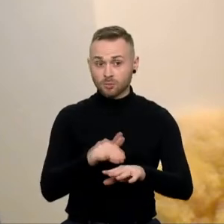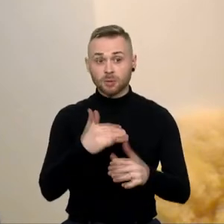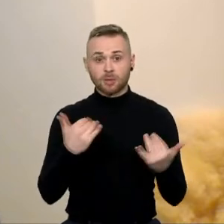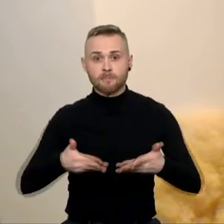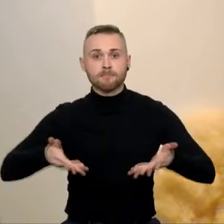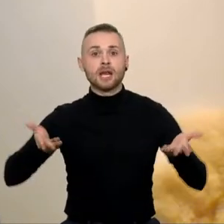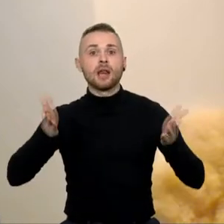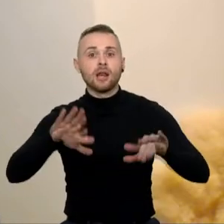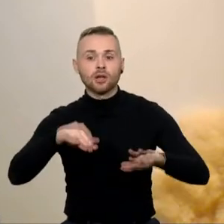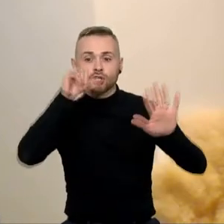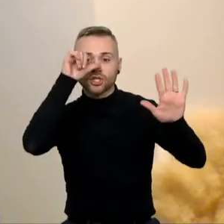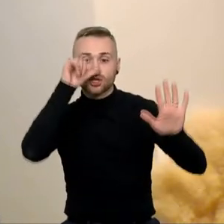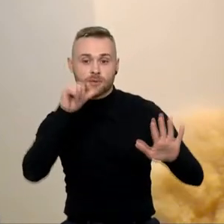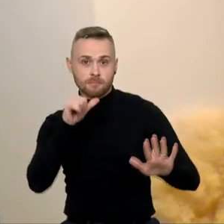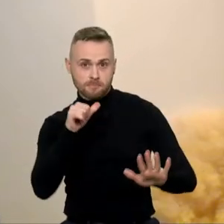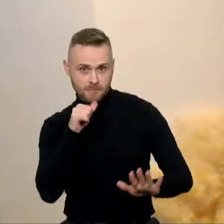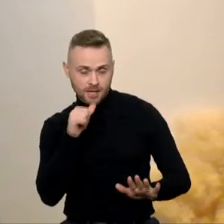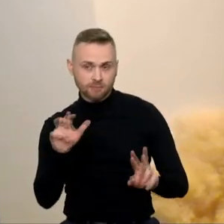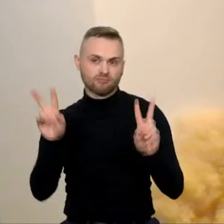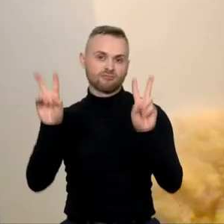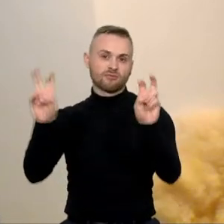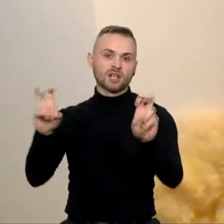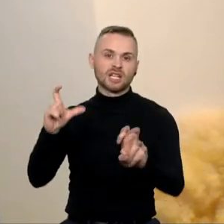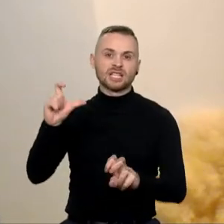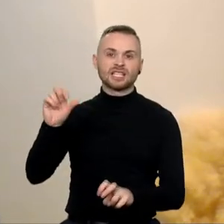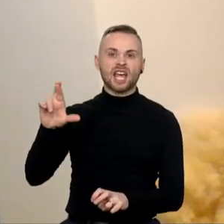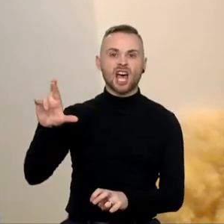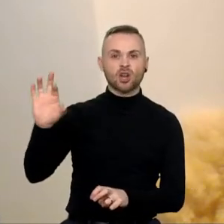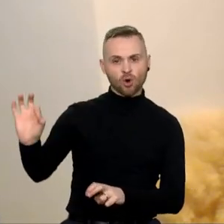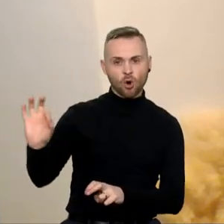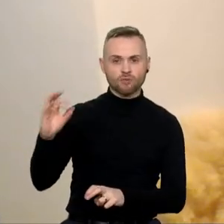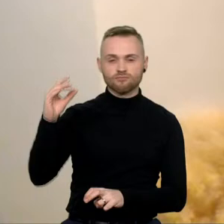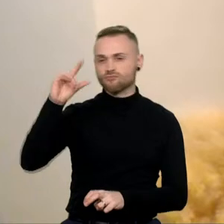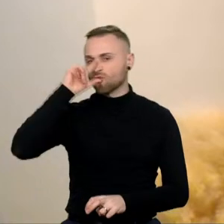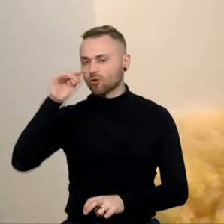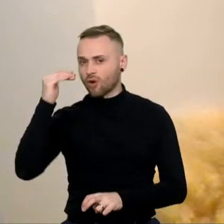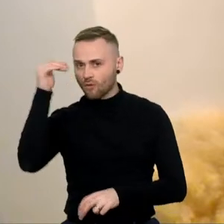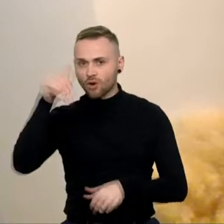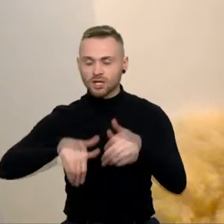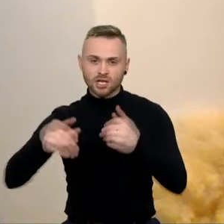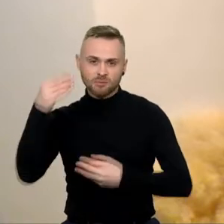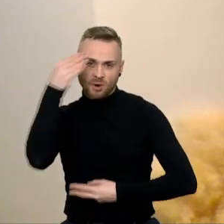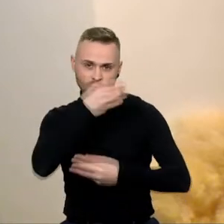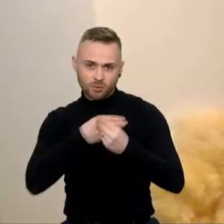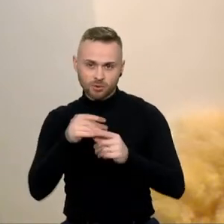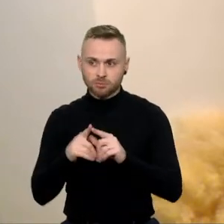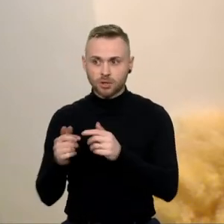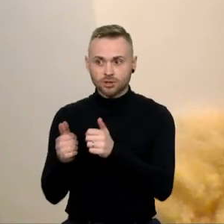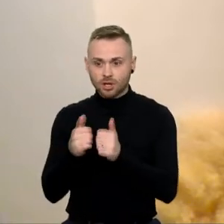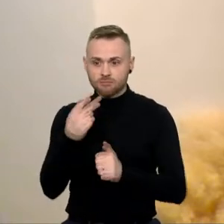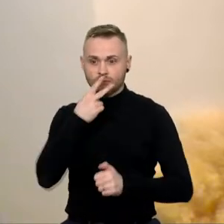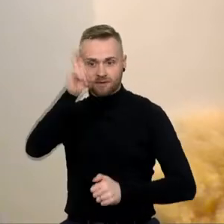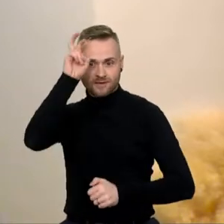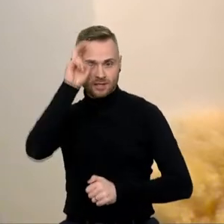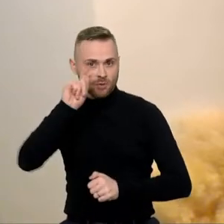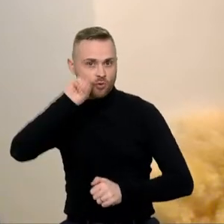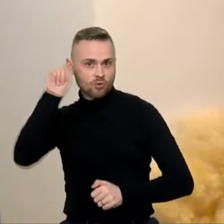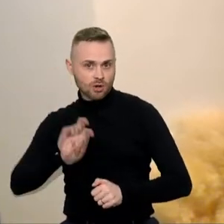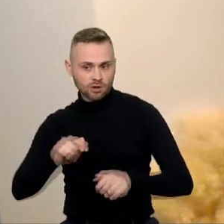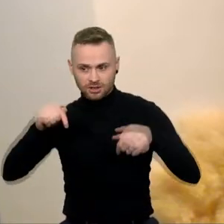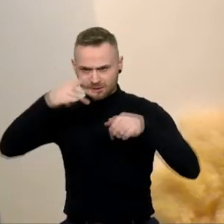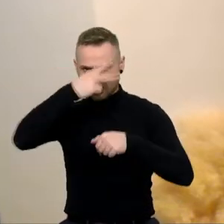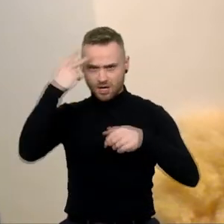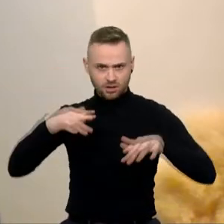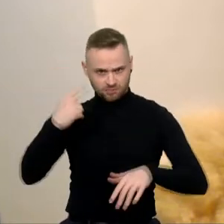ne caro apsiaudo rinkimų savaitgalį ir ne tuo metu, kai šalia mums suvyksta karas, yra daromi tokie pakeitimai.